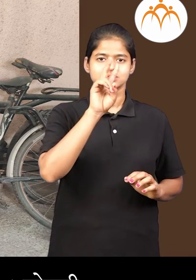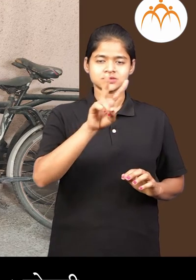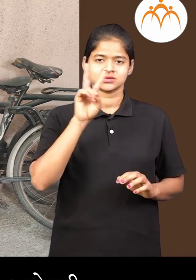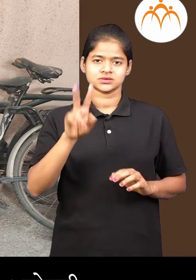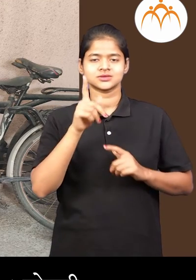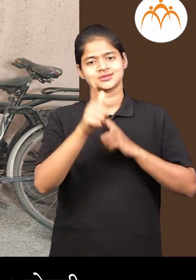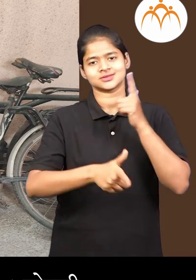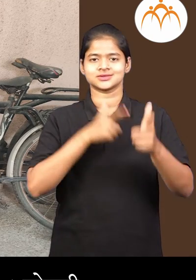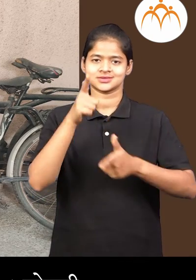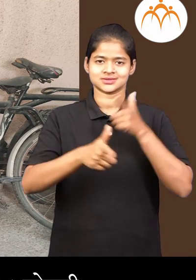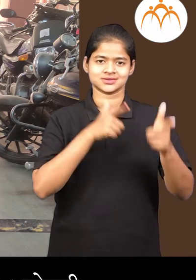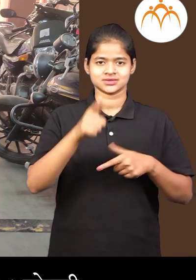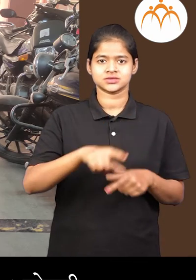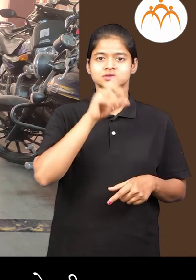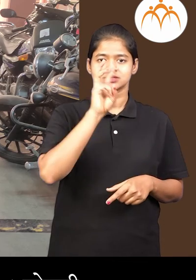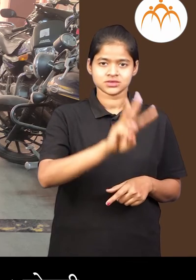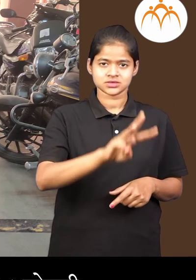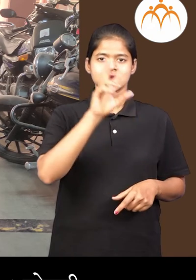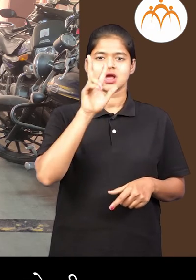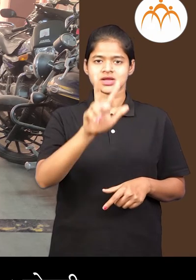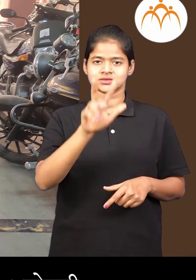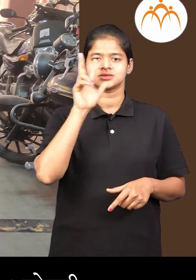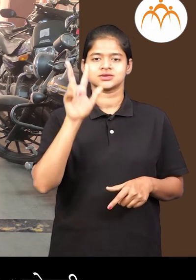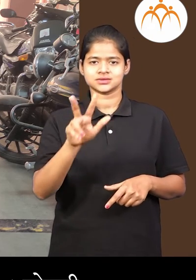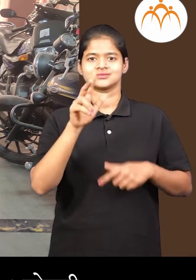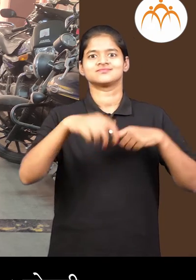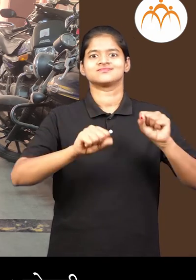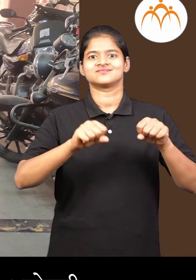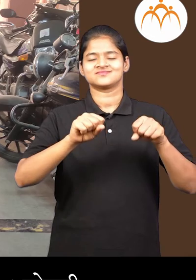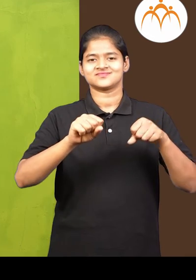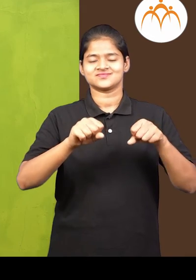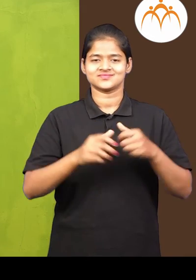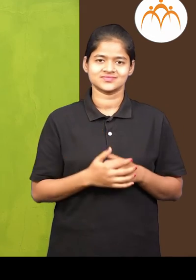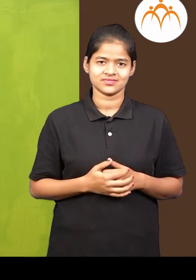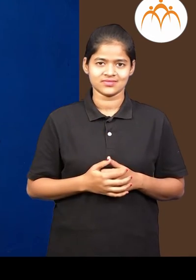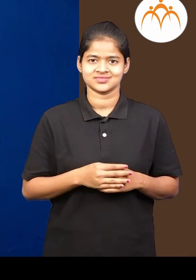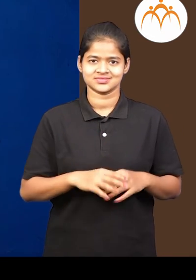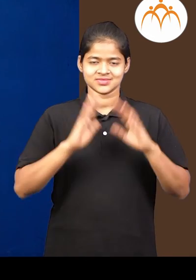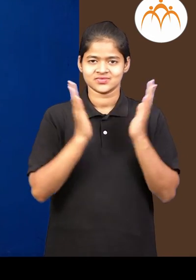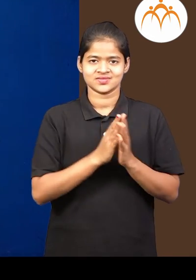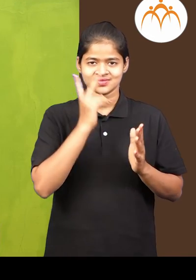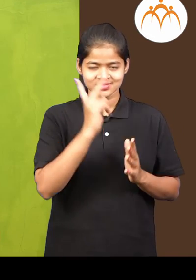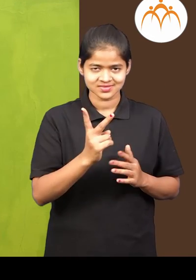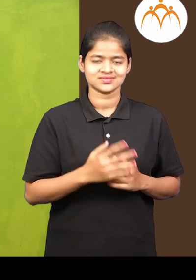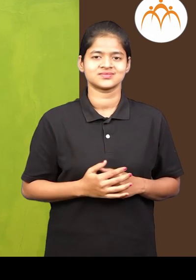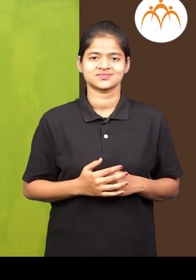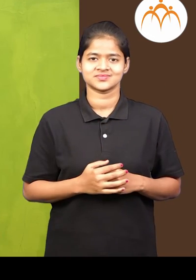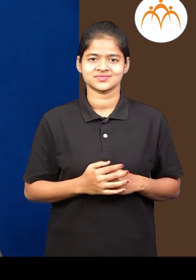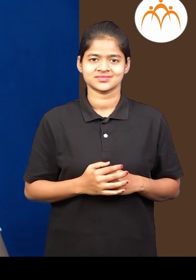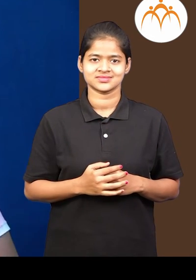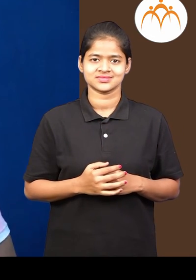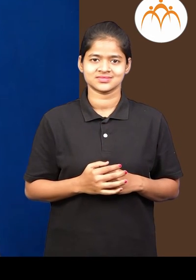साइकल्स आणी 308 मोटर्स करून बक्तेस कर